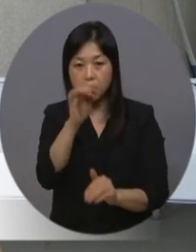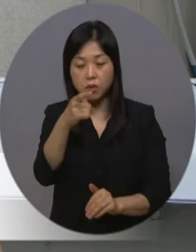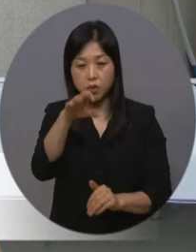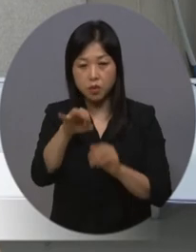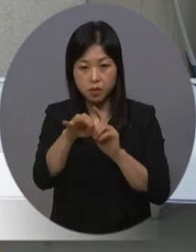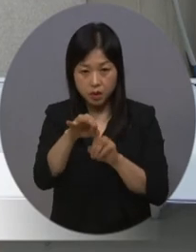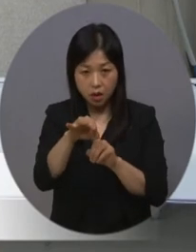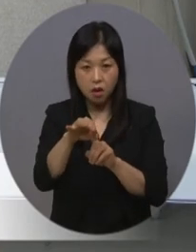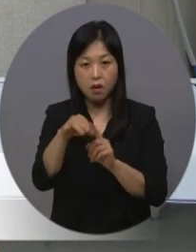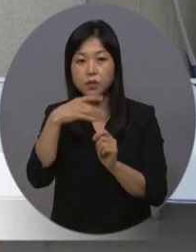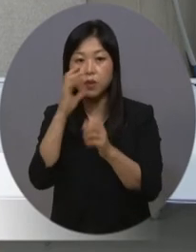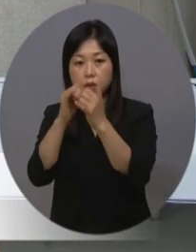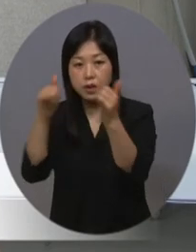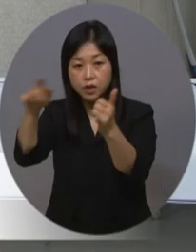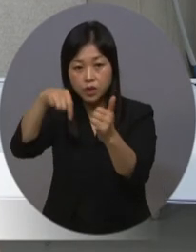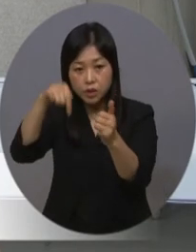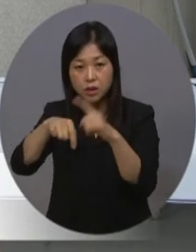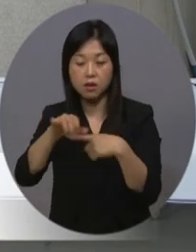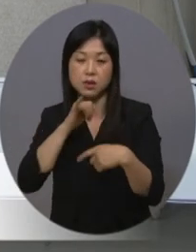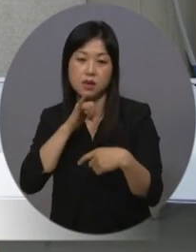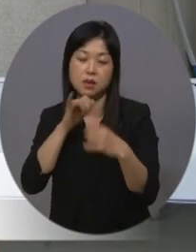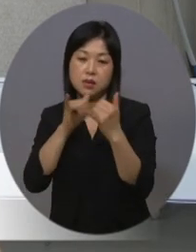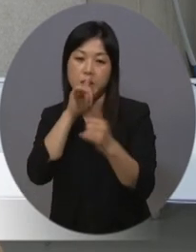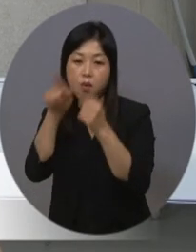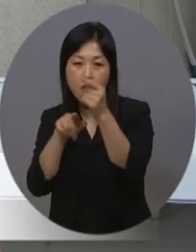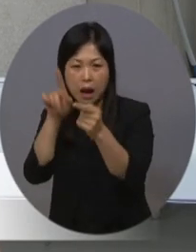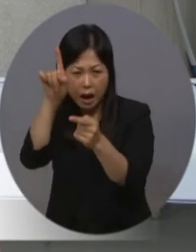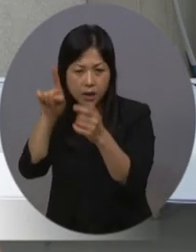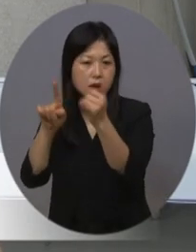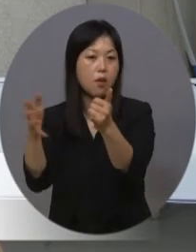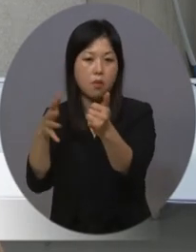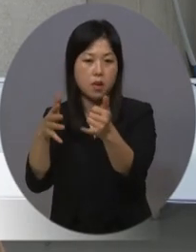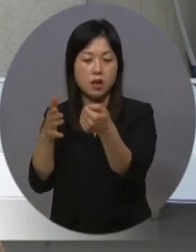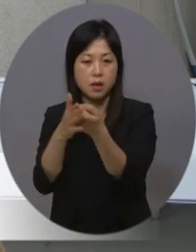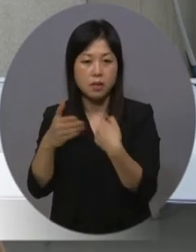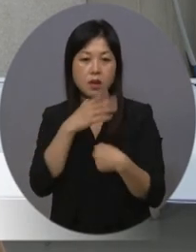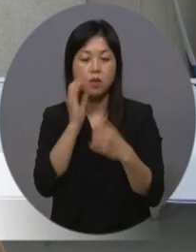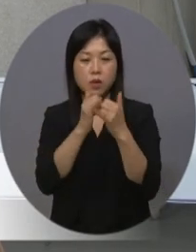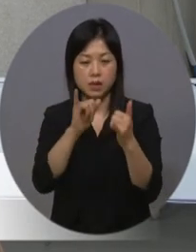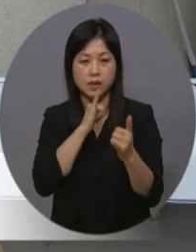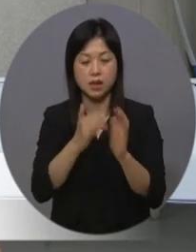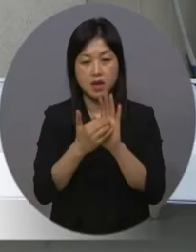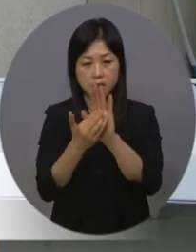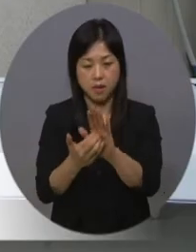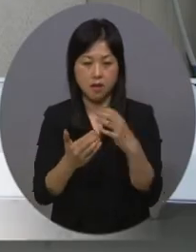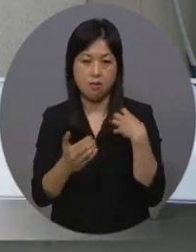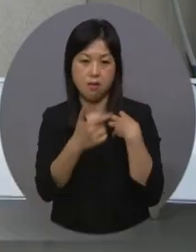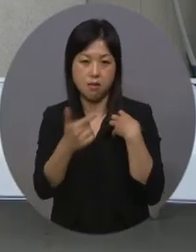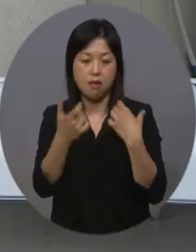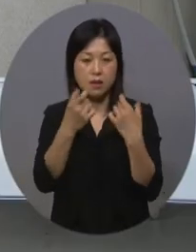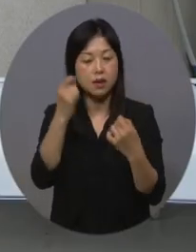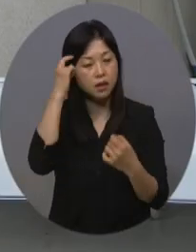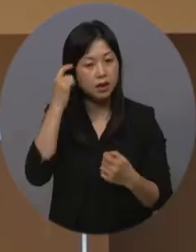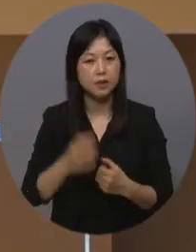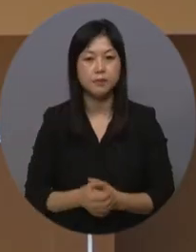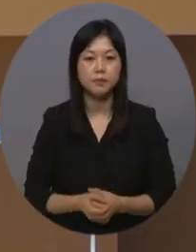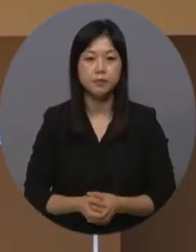중에는 현재 자살자 보고가 한 명도 없기 때문에 노인 자살 예방에 큰 역할을 하고 있다고 생각합니다.